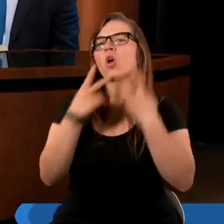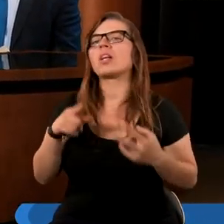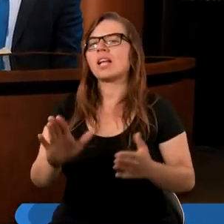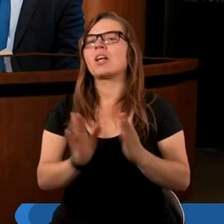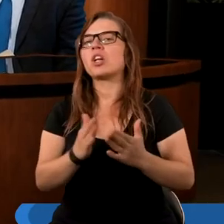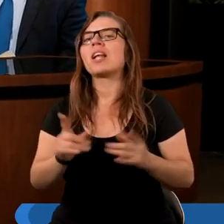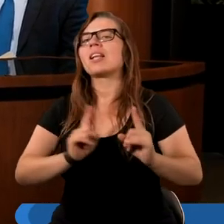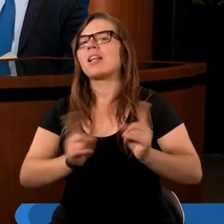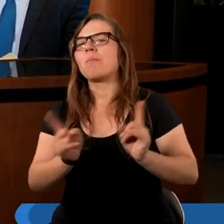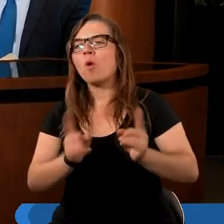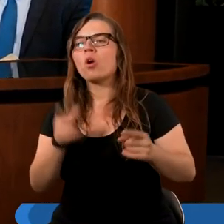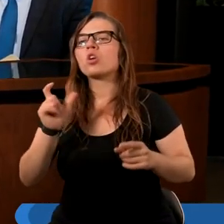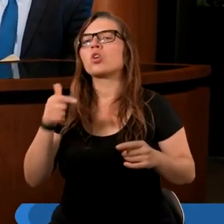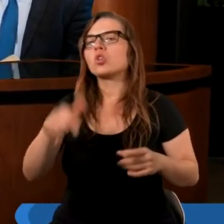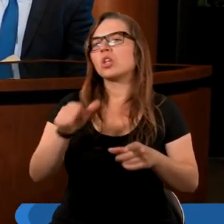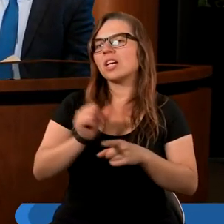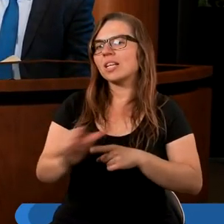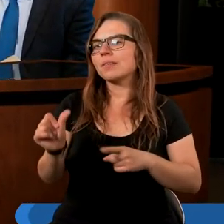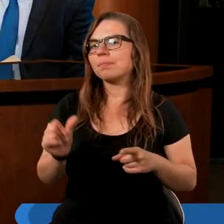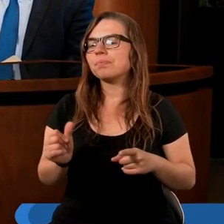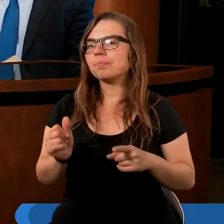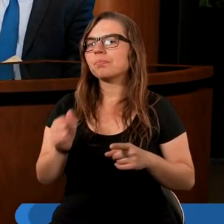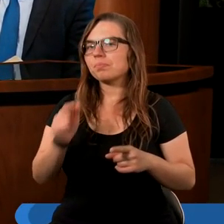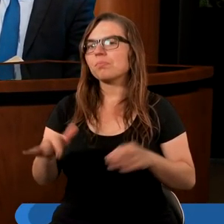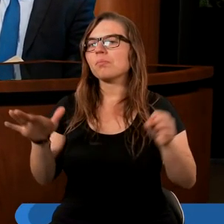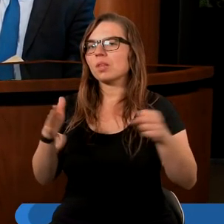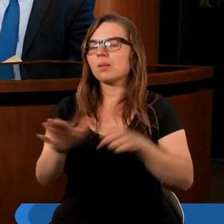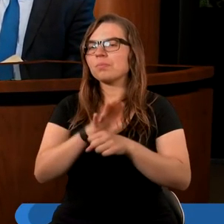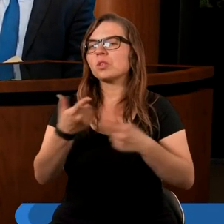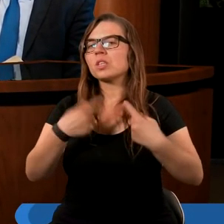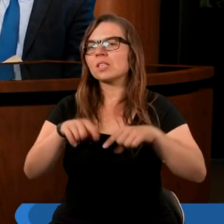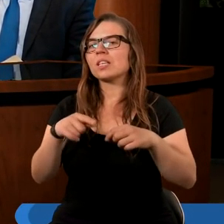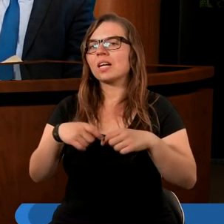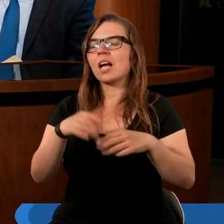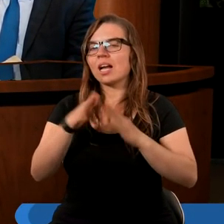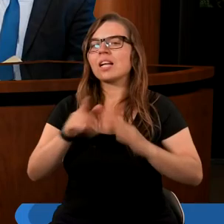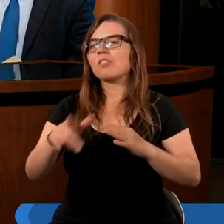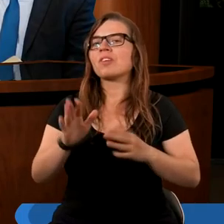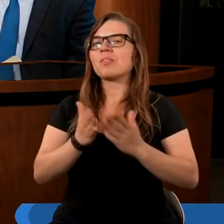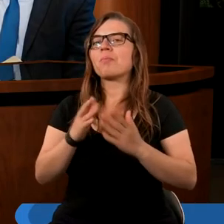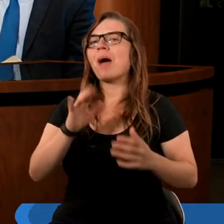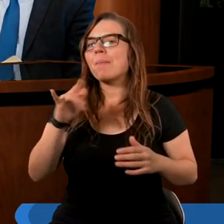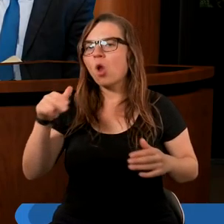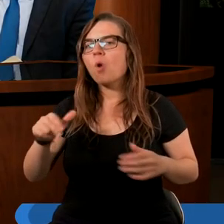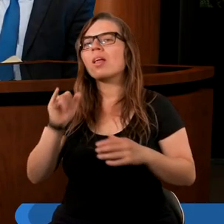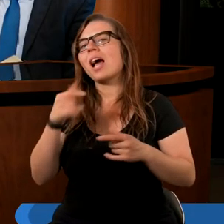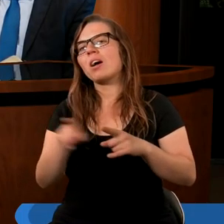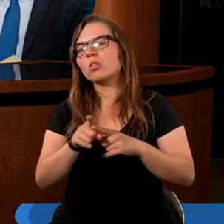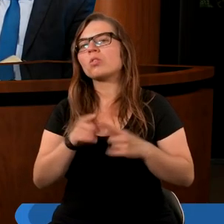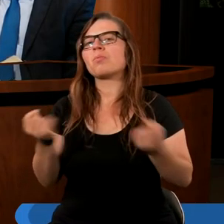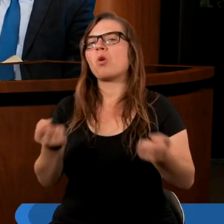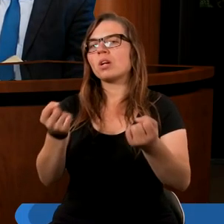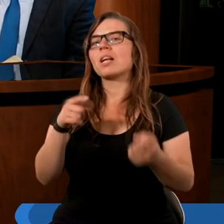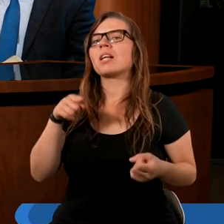tej symboliki, co to jest, co kryje się w tym symbolu Babilonu, jak również to